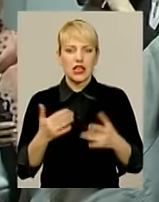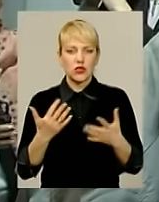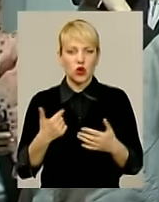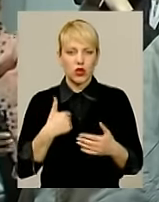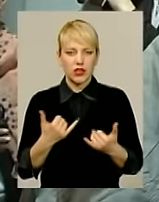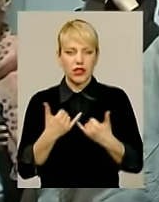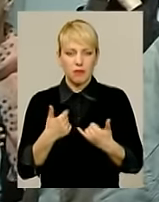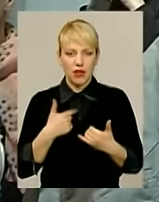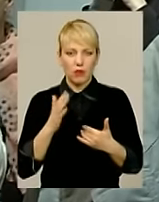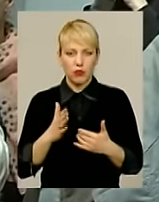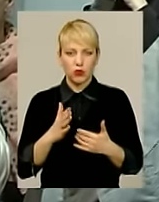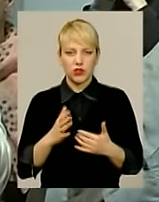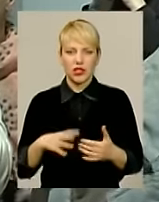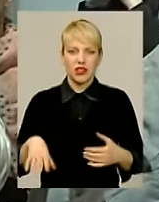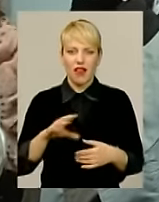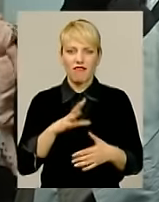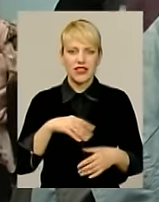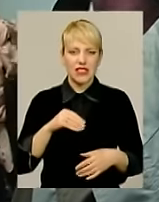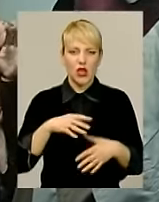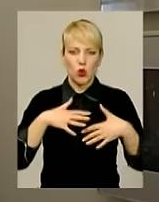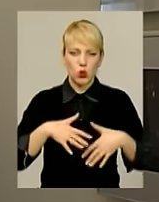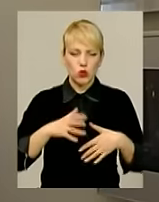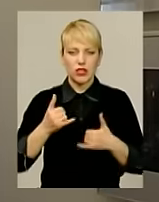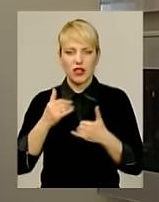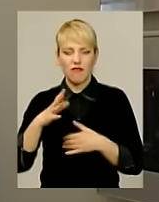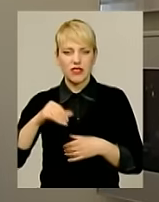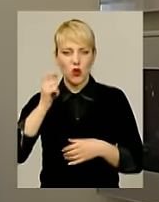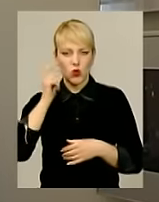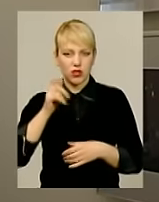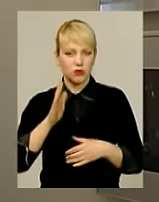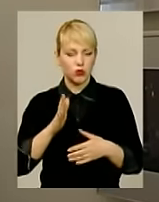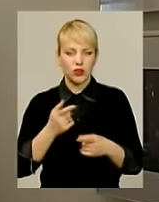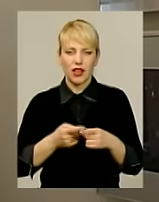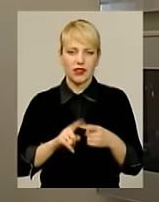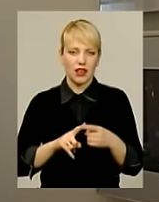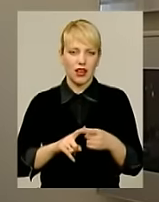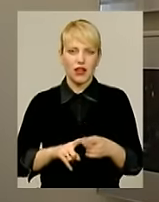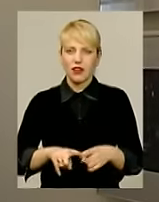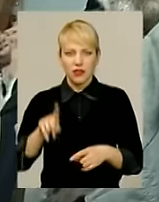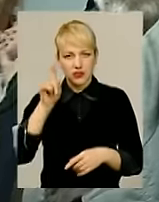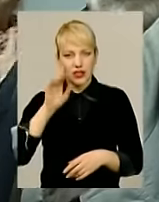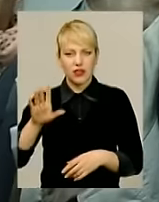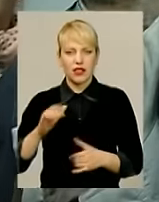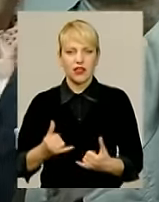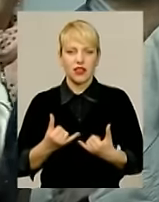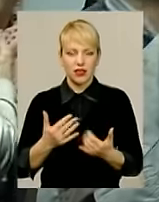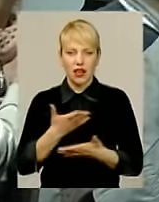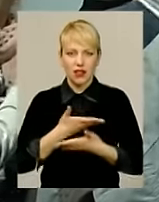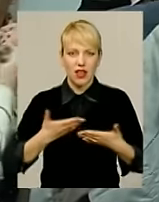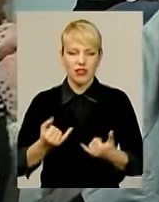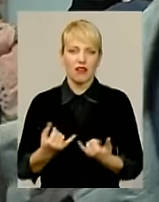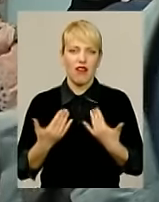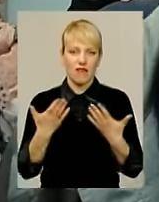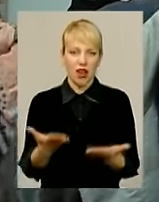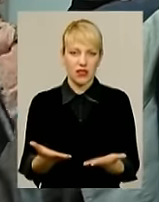не тільки для мене, а для всього Грузії, для всього України. Це легенда. Це для нас і для вас,